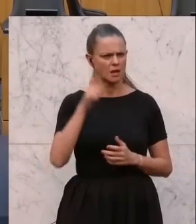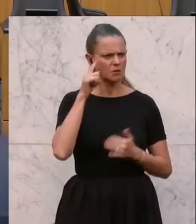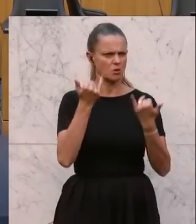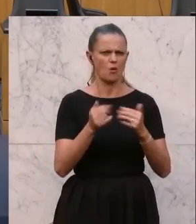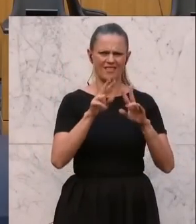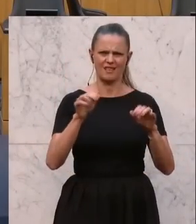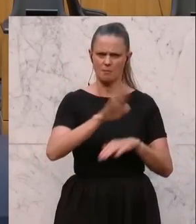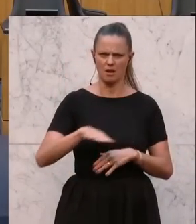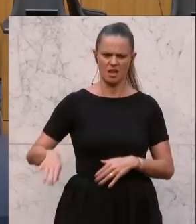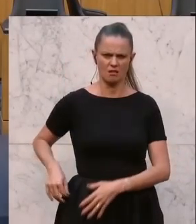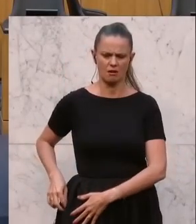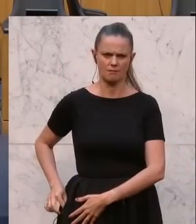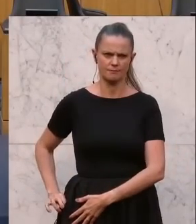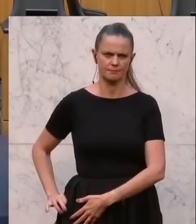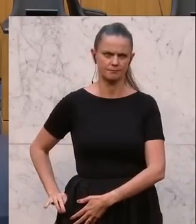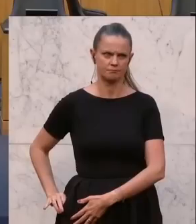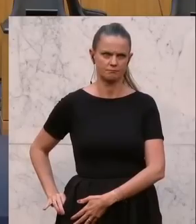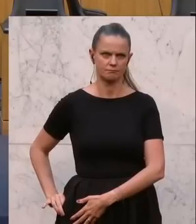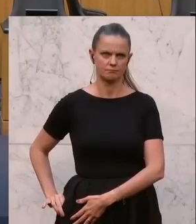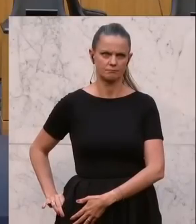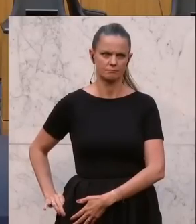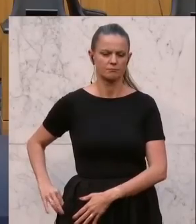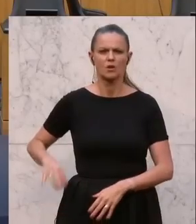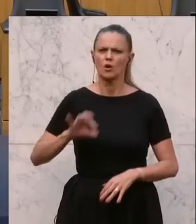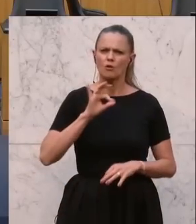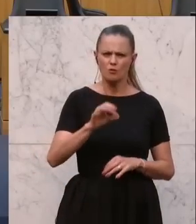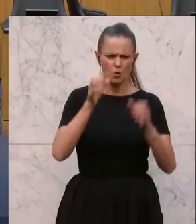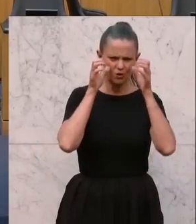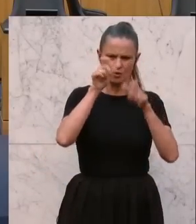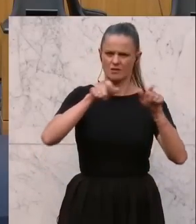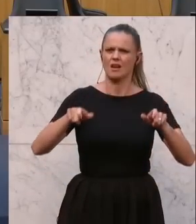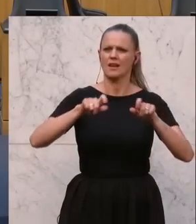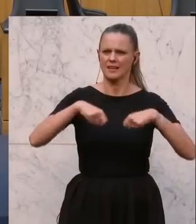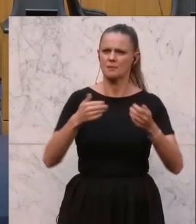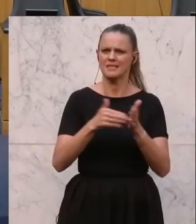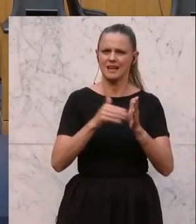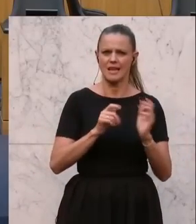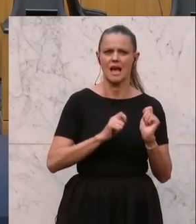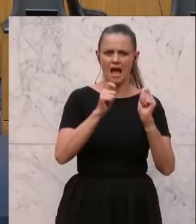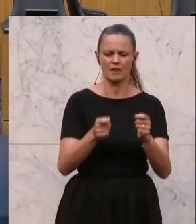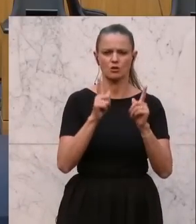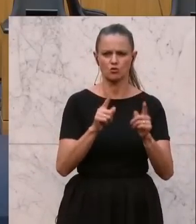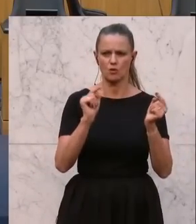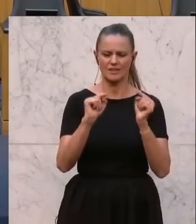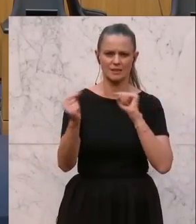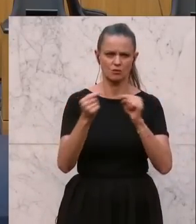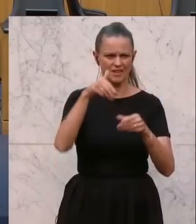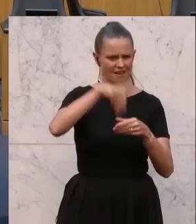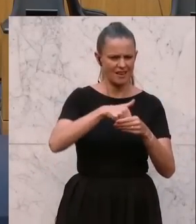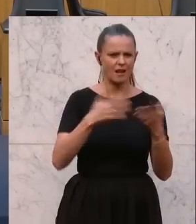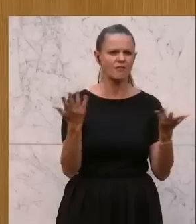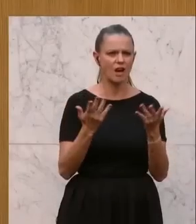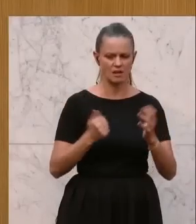Kinder. Also ich darf für die Zuseher in Erinnerung rufen. Es gibt einen dringlichen Antrag, den wir heute diskutieren, folgenden Inhalts.